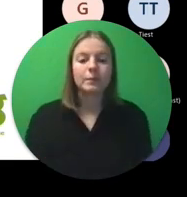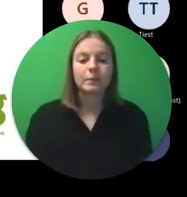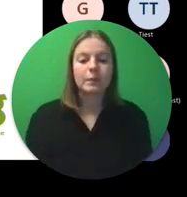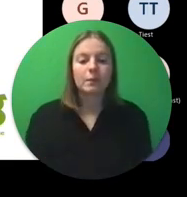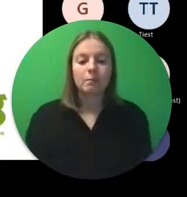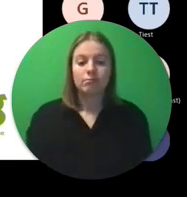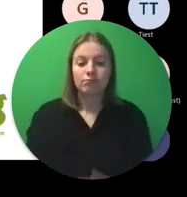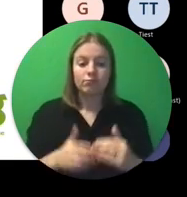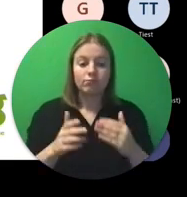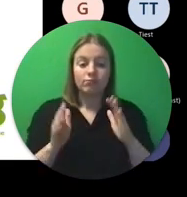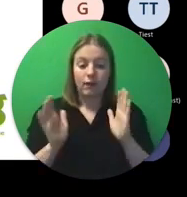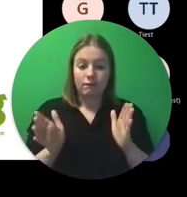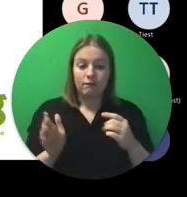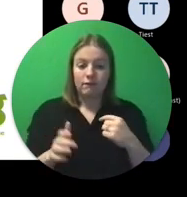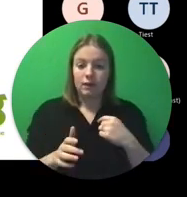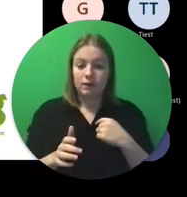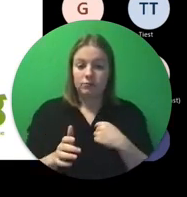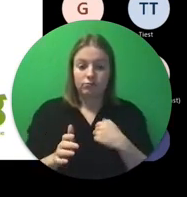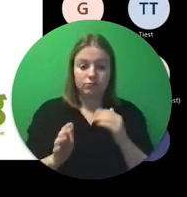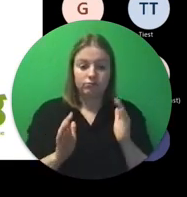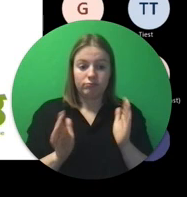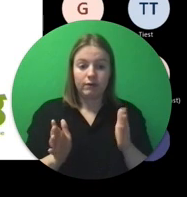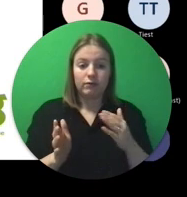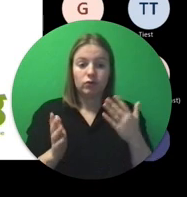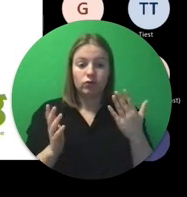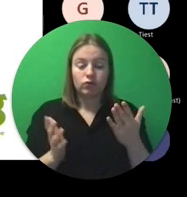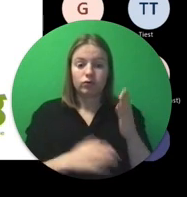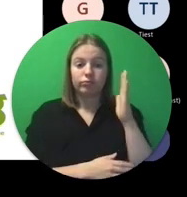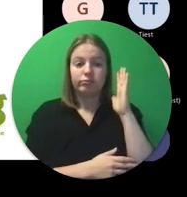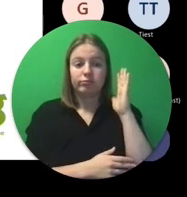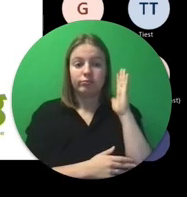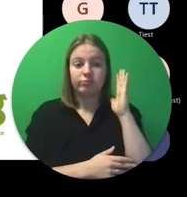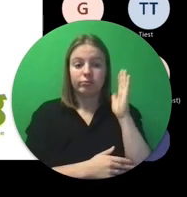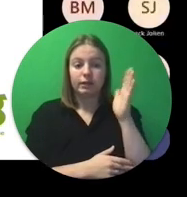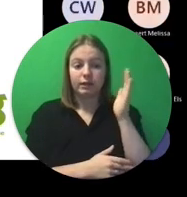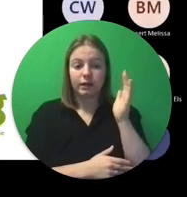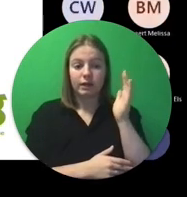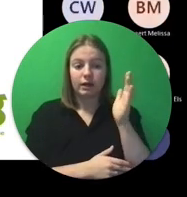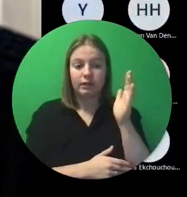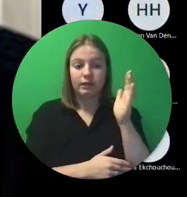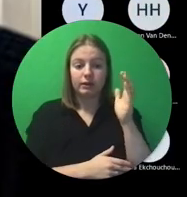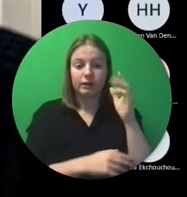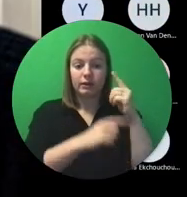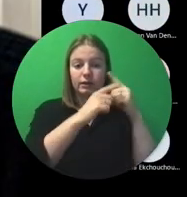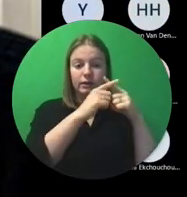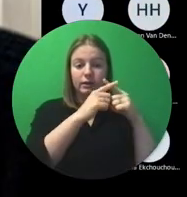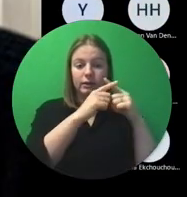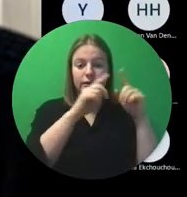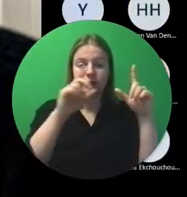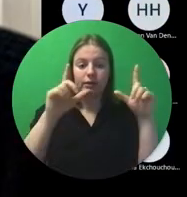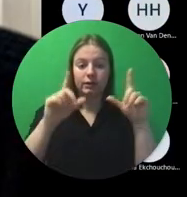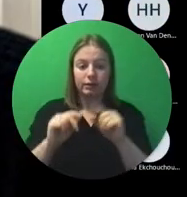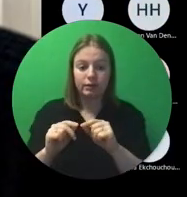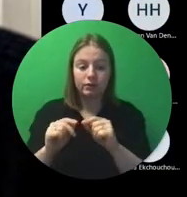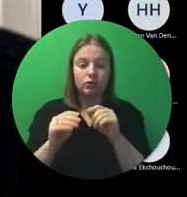Dat is het voor mij. Ik ga mijn presentatie stoppen met delen. Ik denk dat Eva al klaar